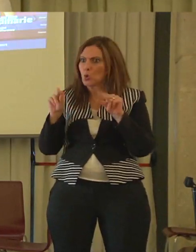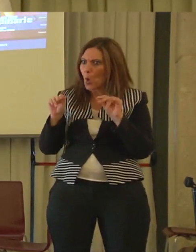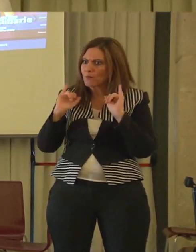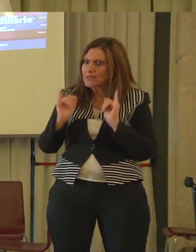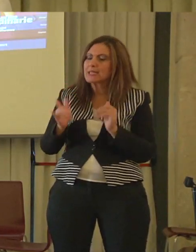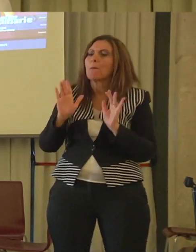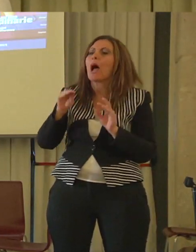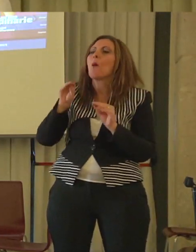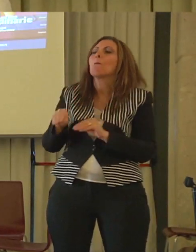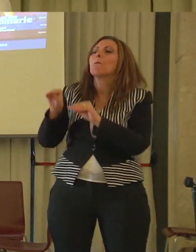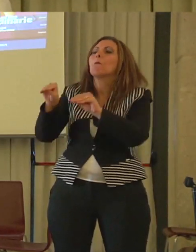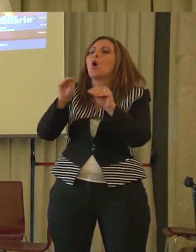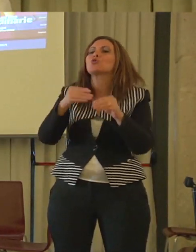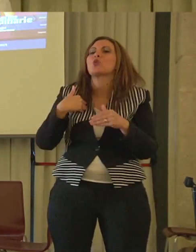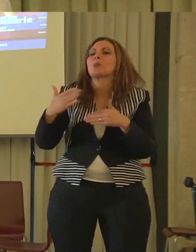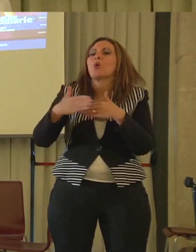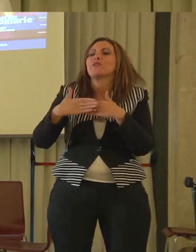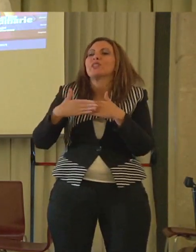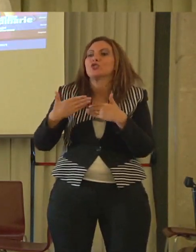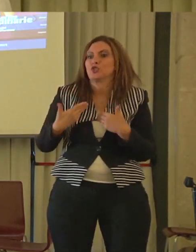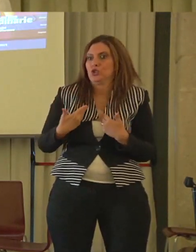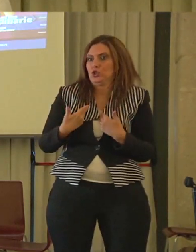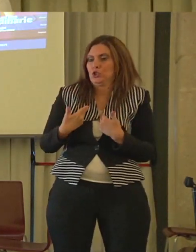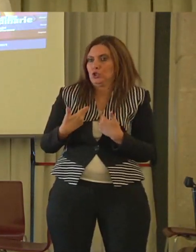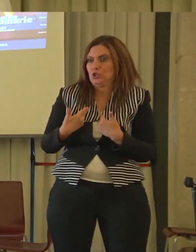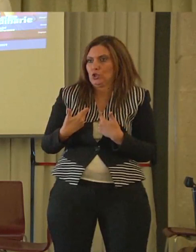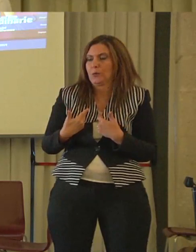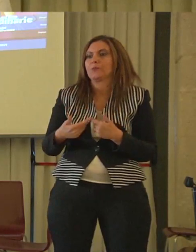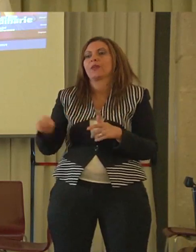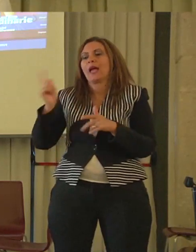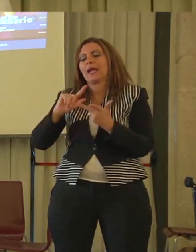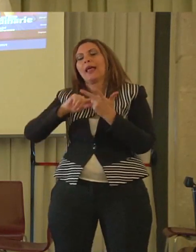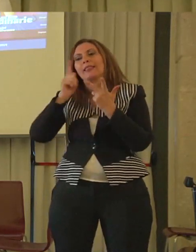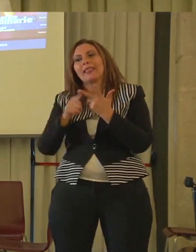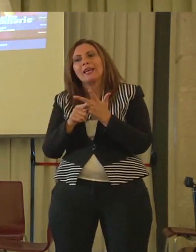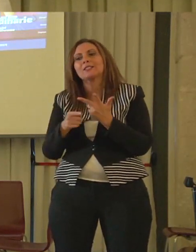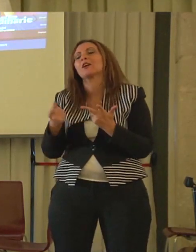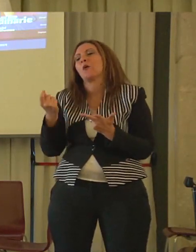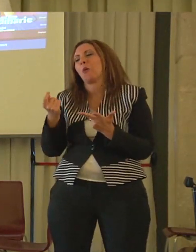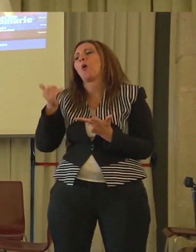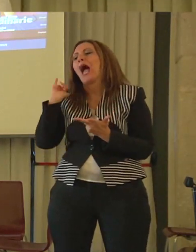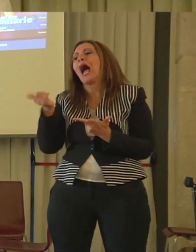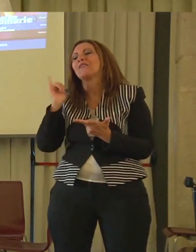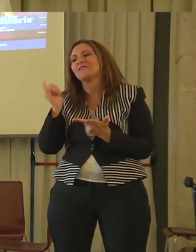con occhi completamente diversi. Poi c'è stato veramente un pizzico di sana avventura che non ha